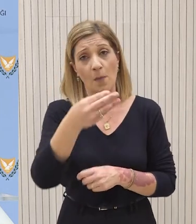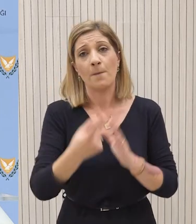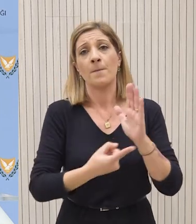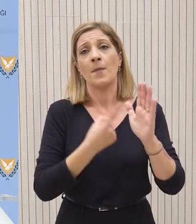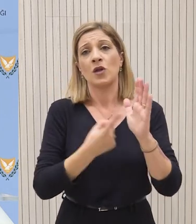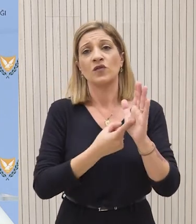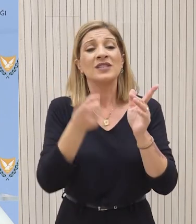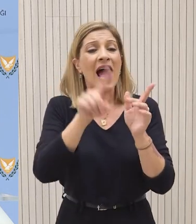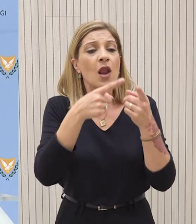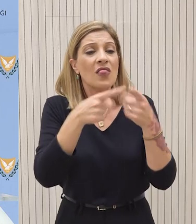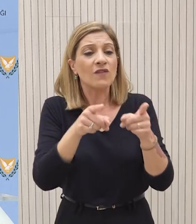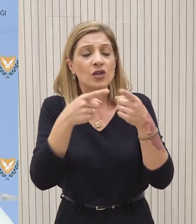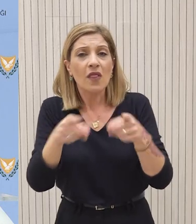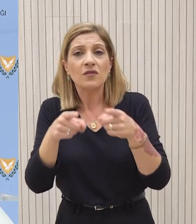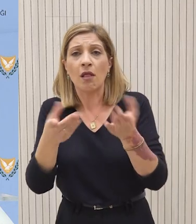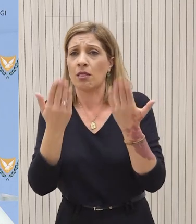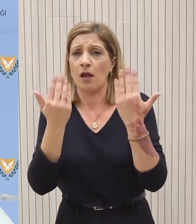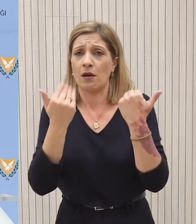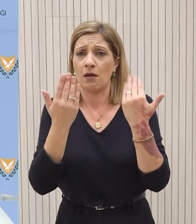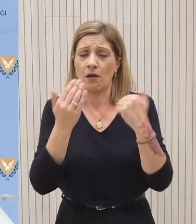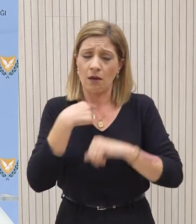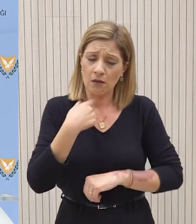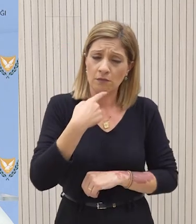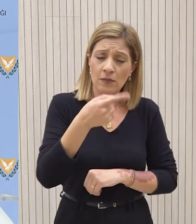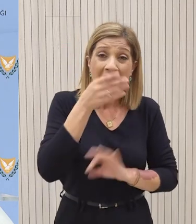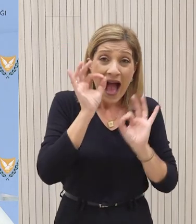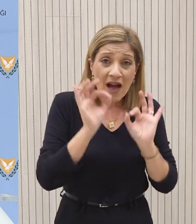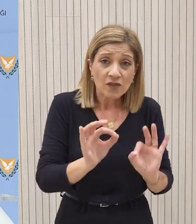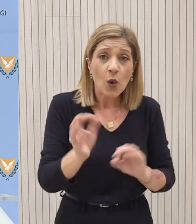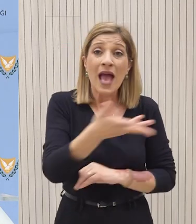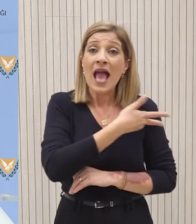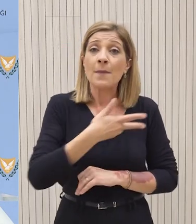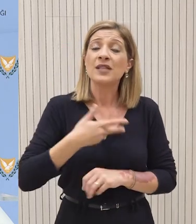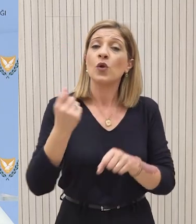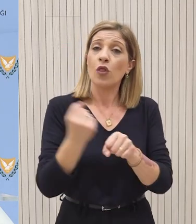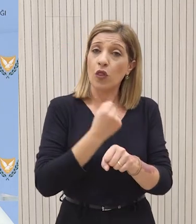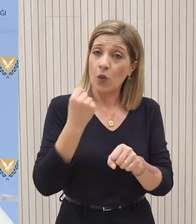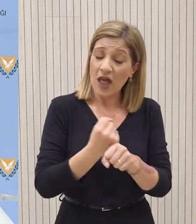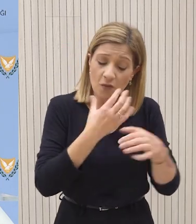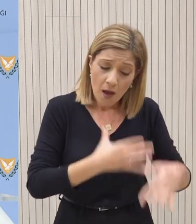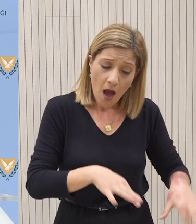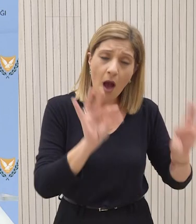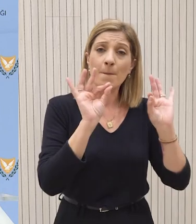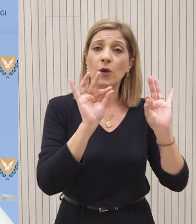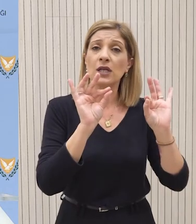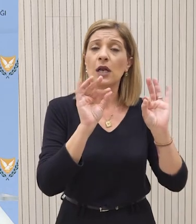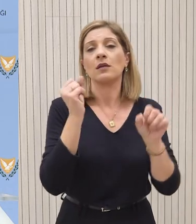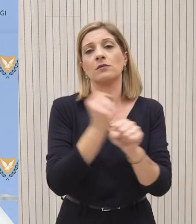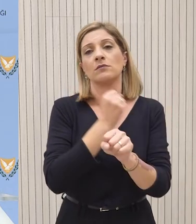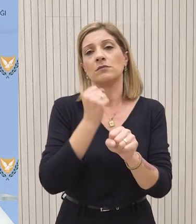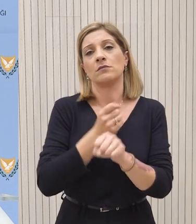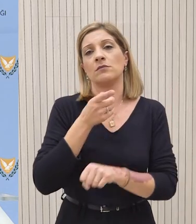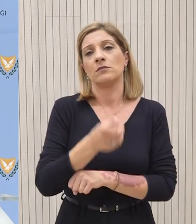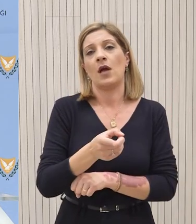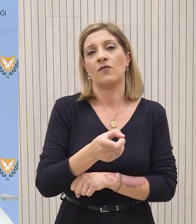μπορεί να υπάρχει κάτι διαφορετικό από αυτή την συναντήληψη και από αυτές τις πρόνοιες. Εμείς εργαζόμαστε νέο από την πρώτη στιγμή για εφαρμογή του